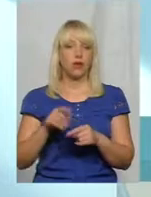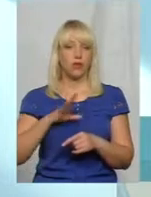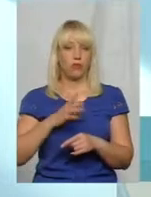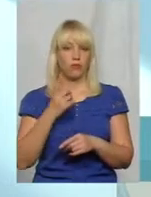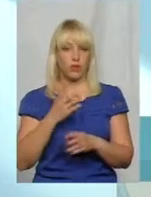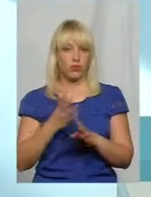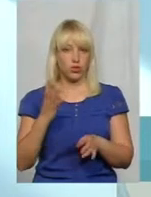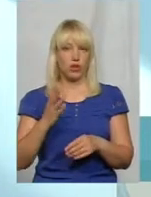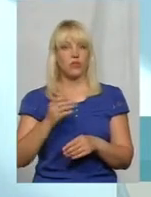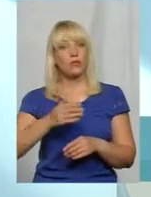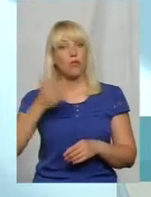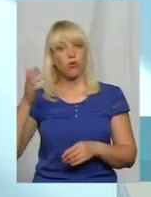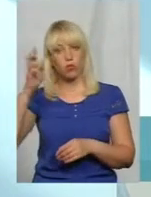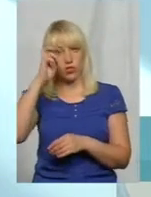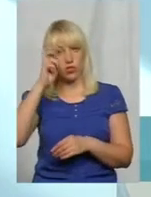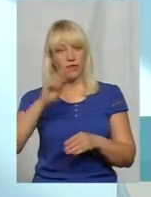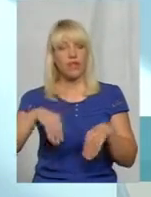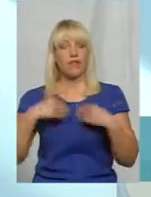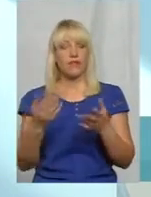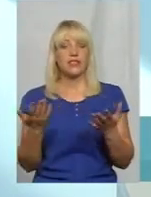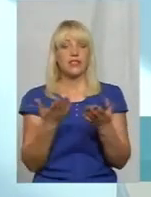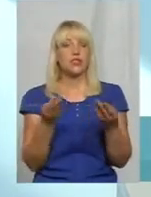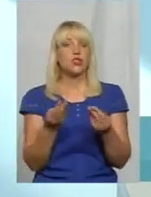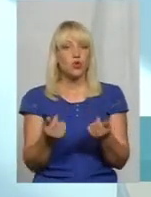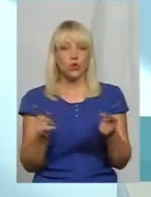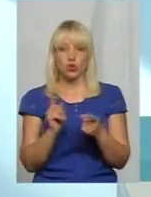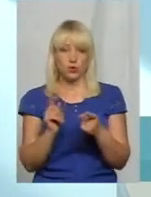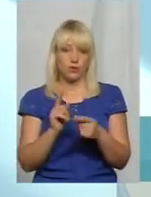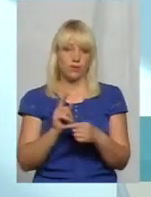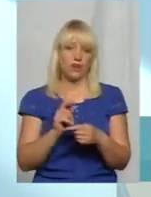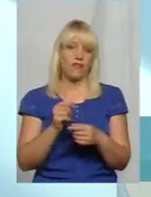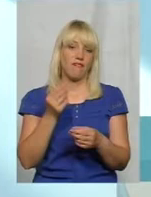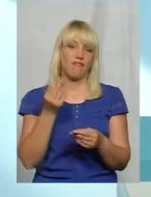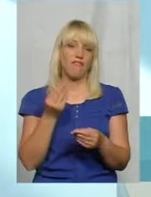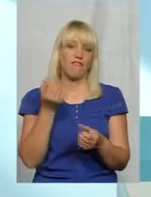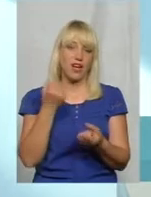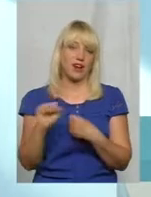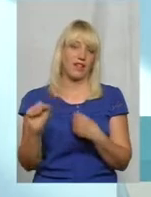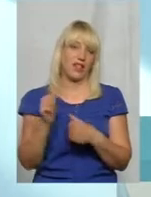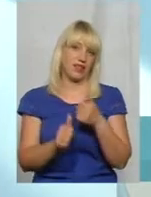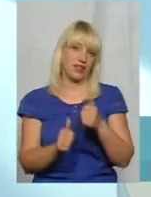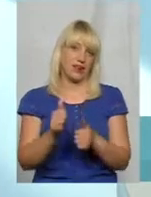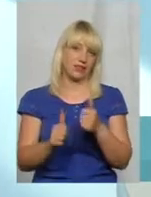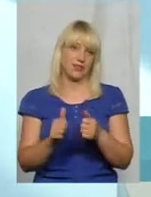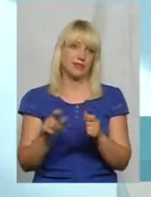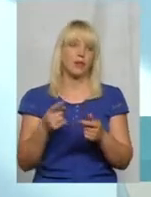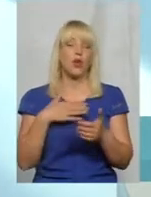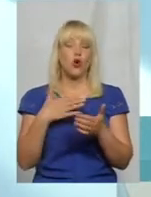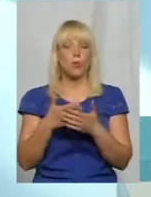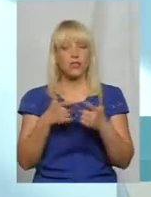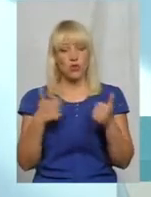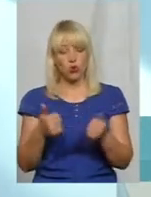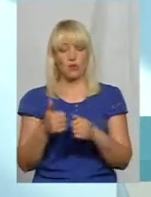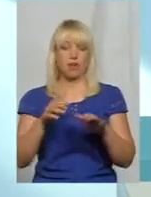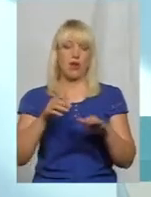з боку держави надавалися якісь кошти, щоб ви вигравали гранти. Тому що однозначно громадські організації,